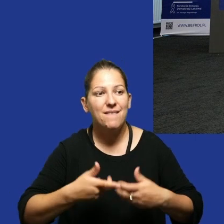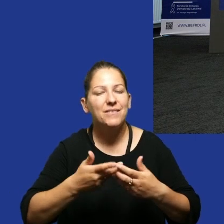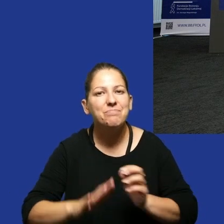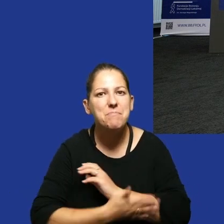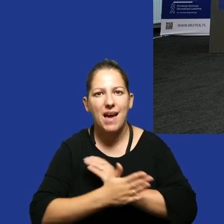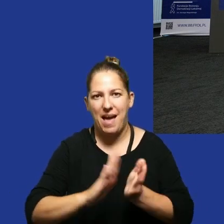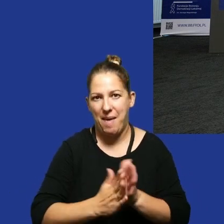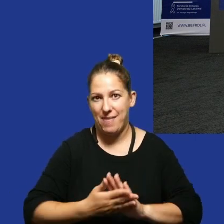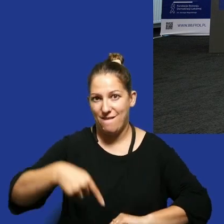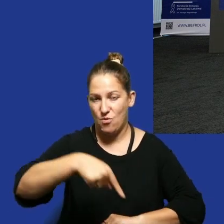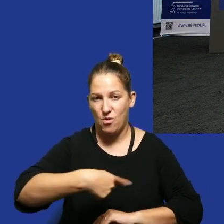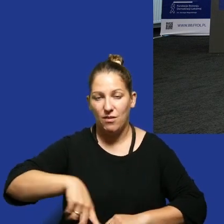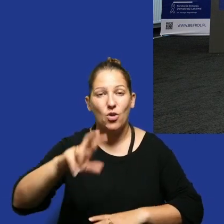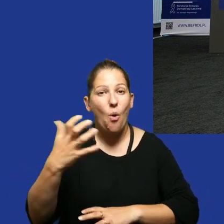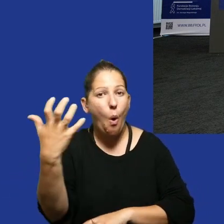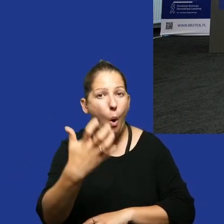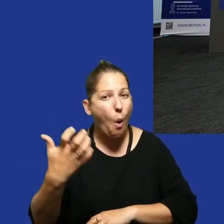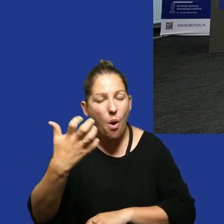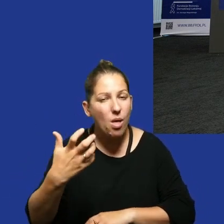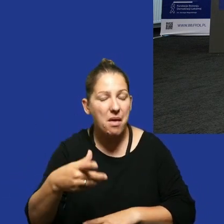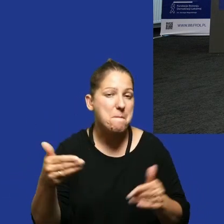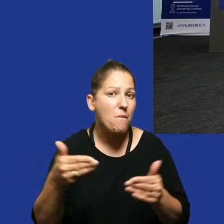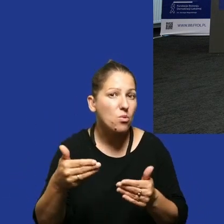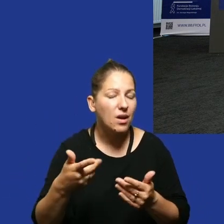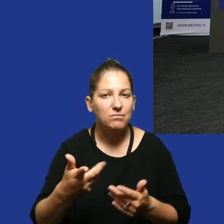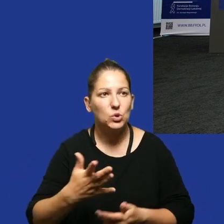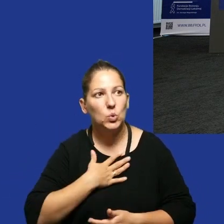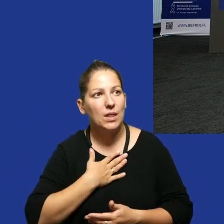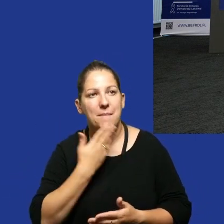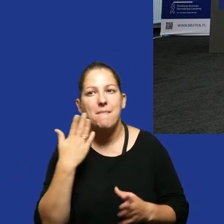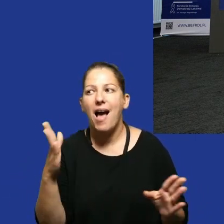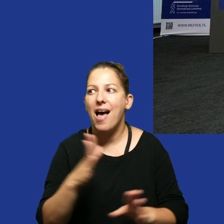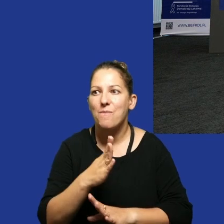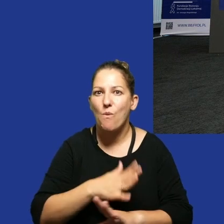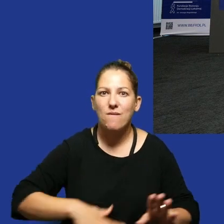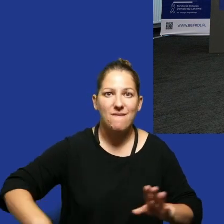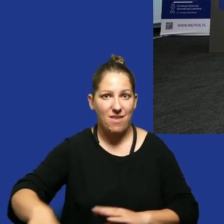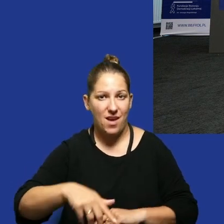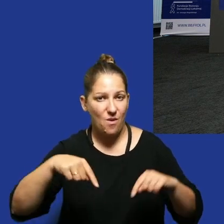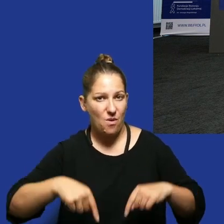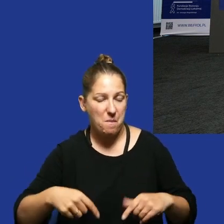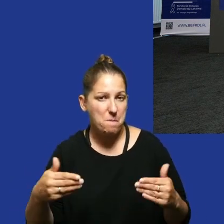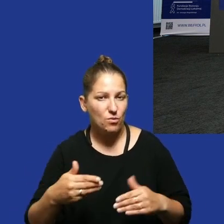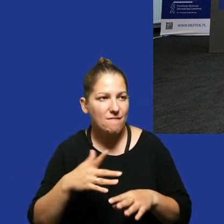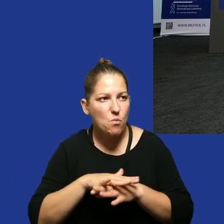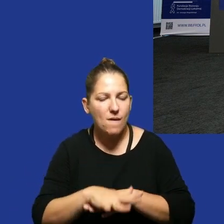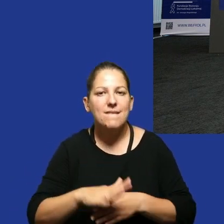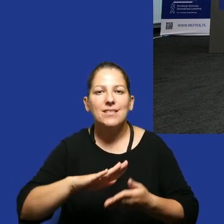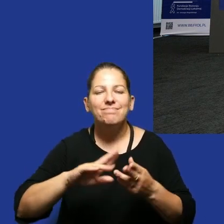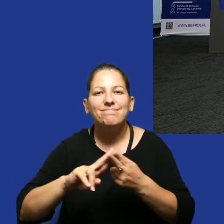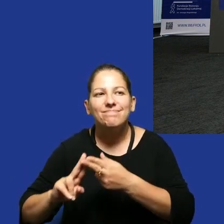wspomagamy. Dla tych, którzy nas oglądają, być może też nie czują tej atmosfery, że właśnie tak to może oddziaływać, to